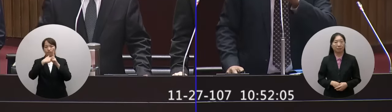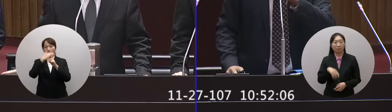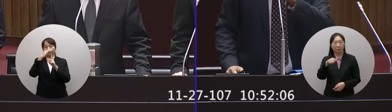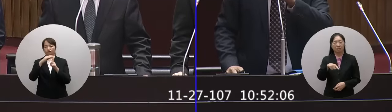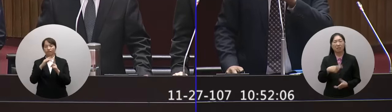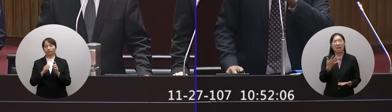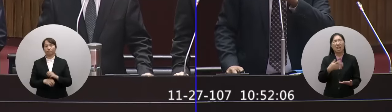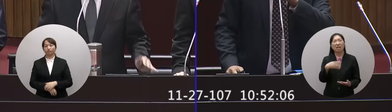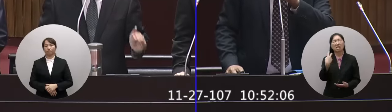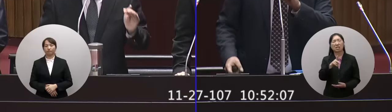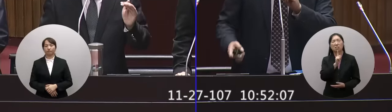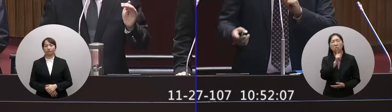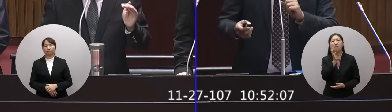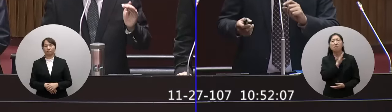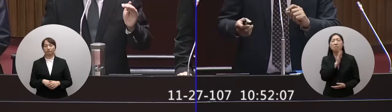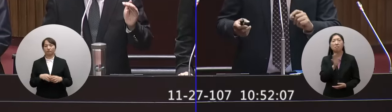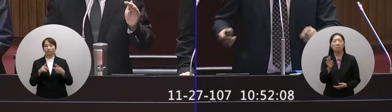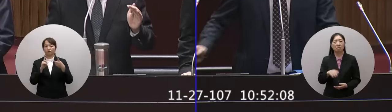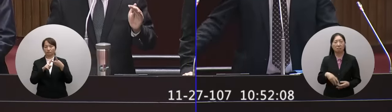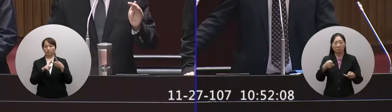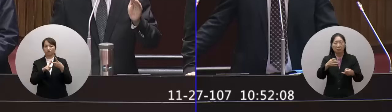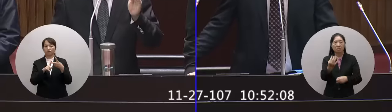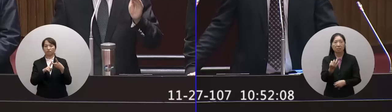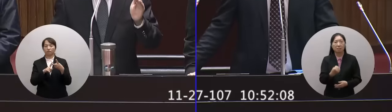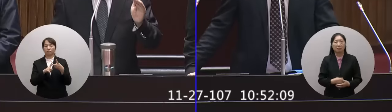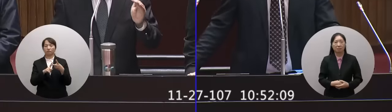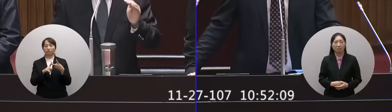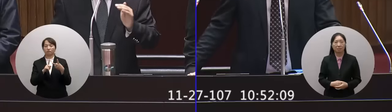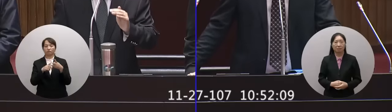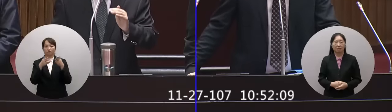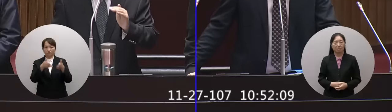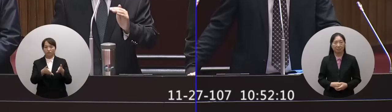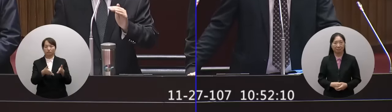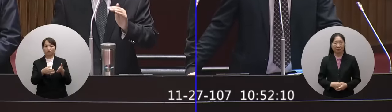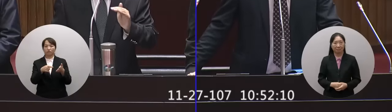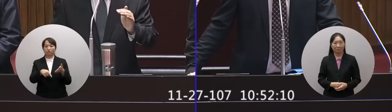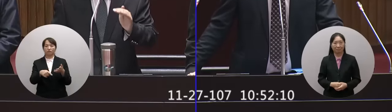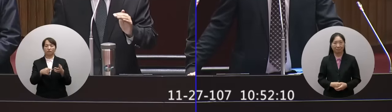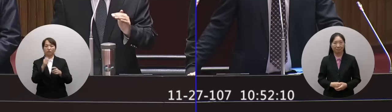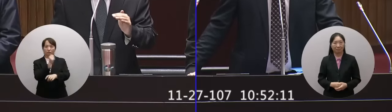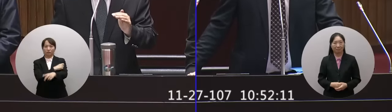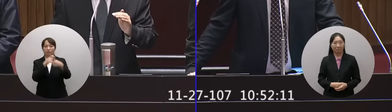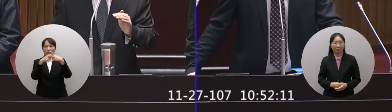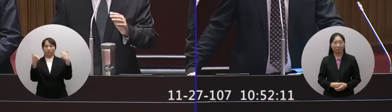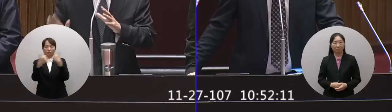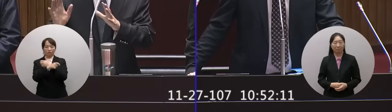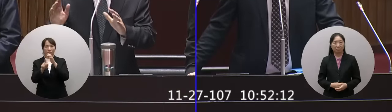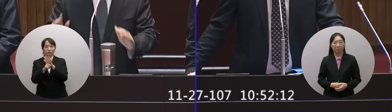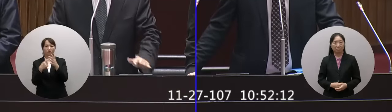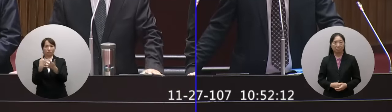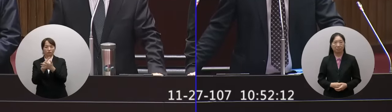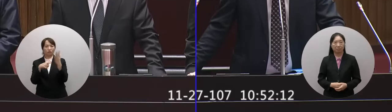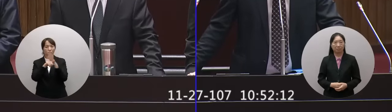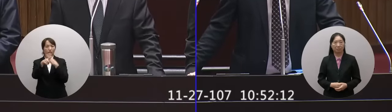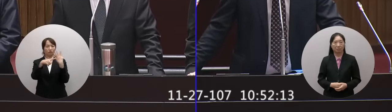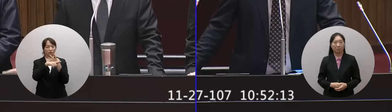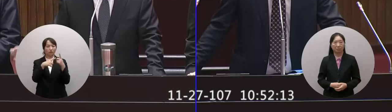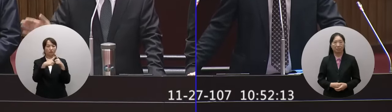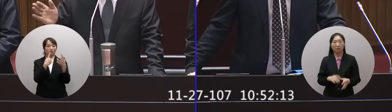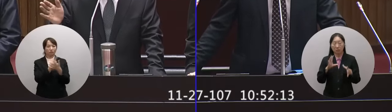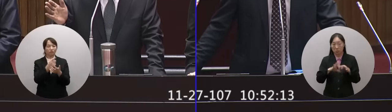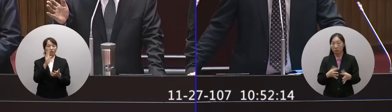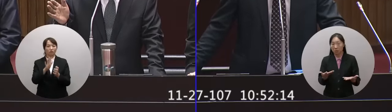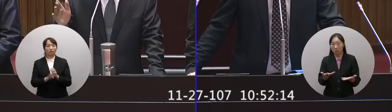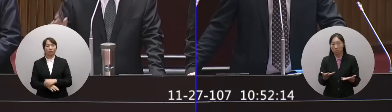這些空話都不用講 你打幾分因為他也有勞工代表參加也有專業的人士所以